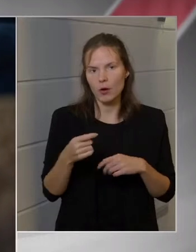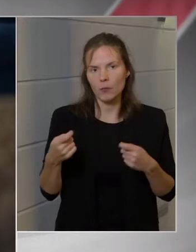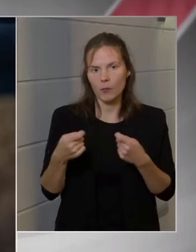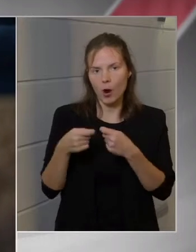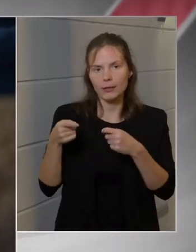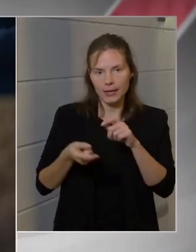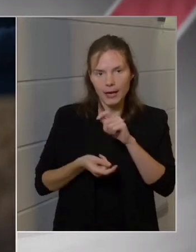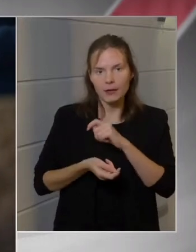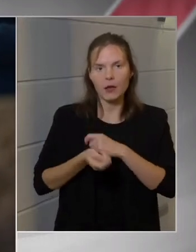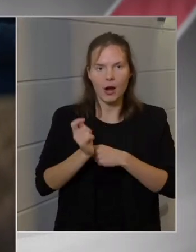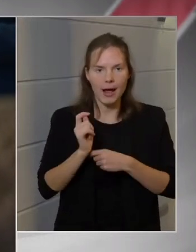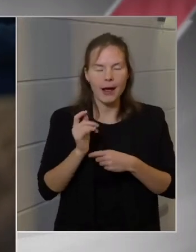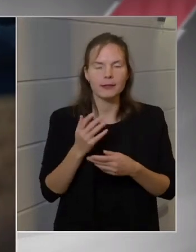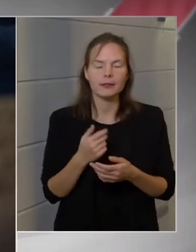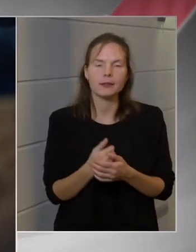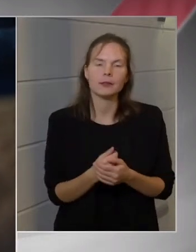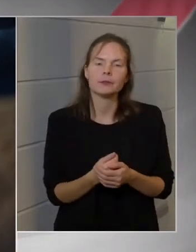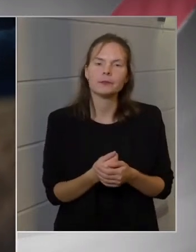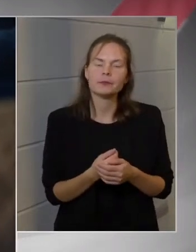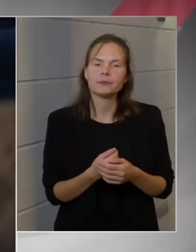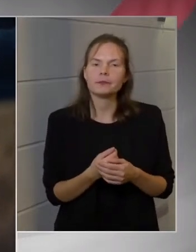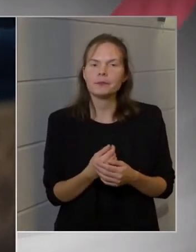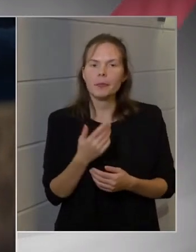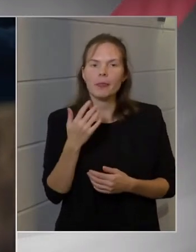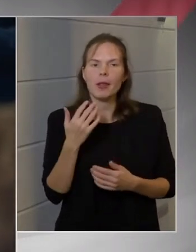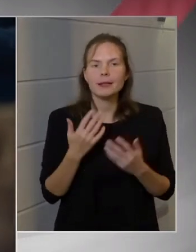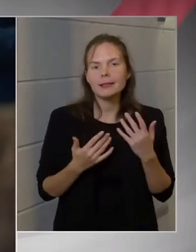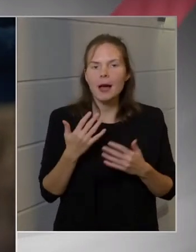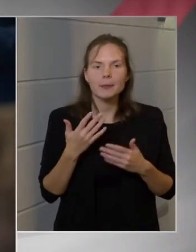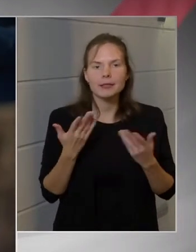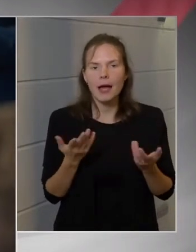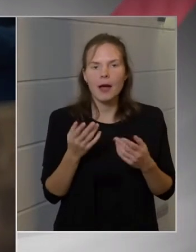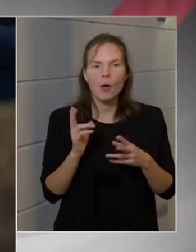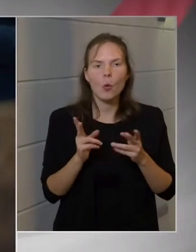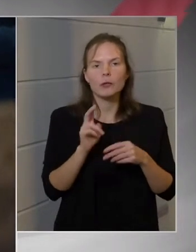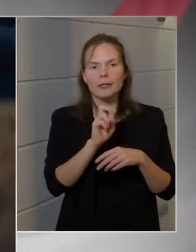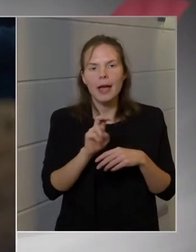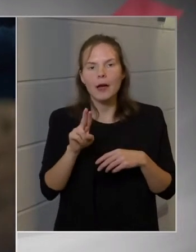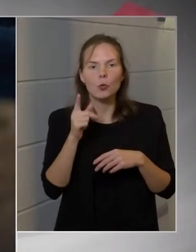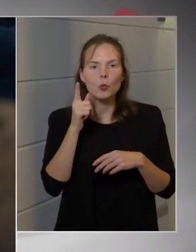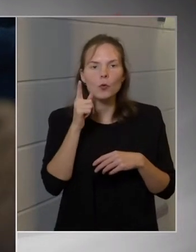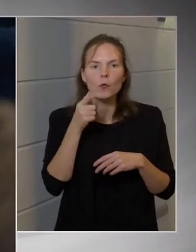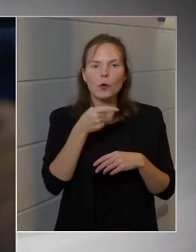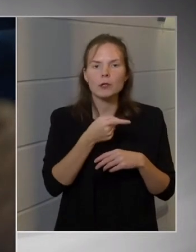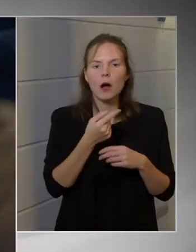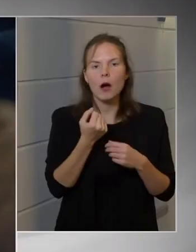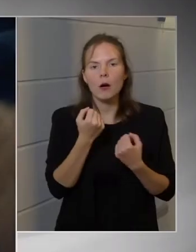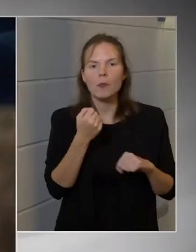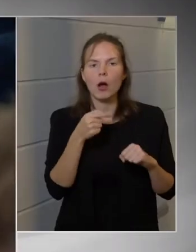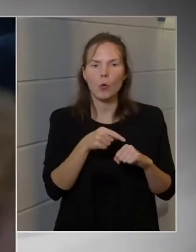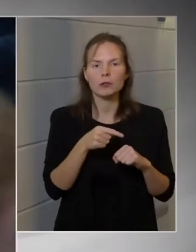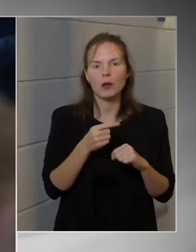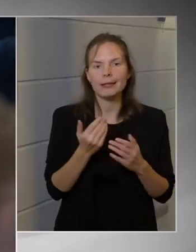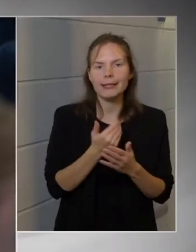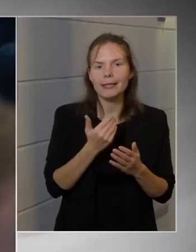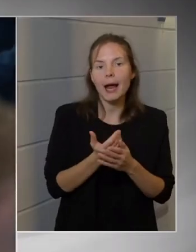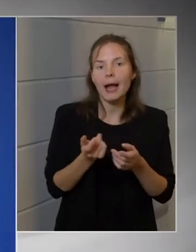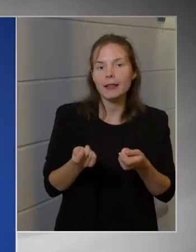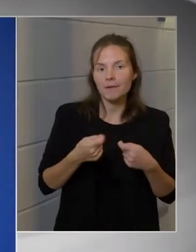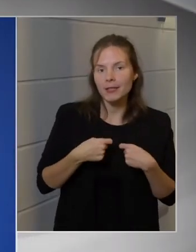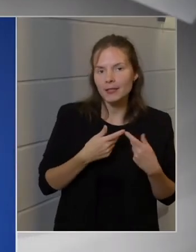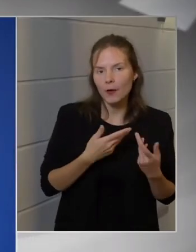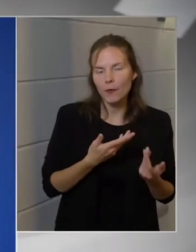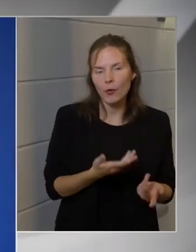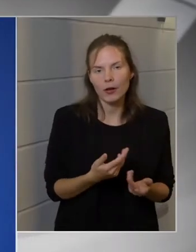talált. Számít-e arra, hogy épp az Európai Unió fogja majd a baloldali állhíreket visszafogni?